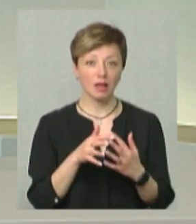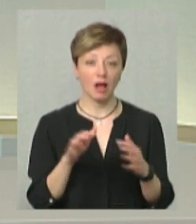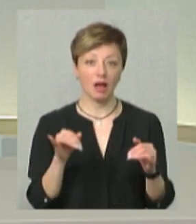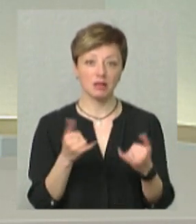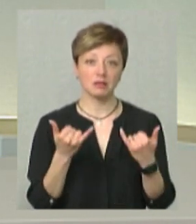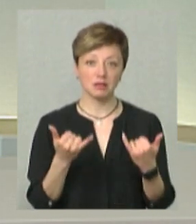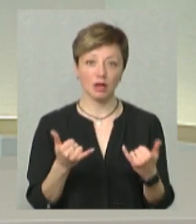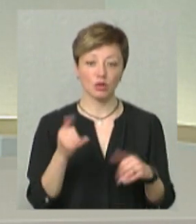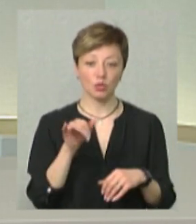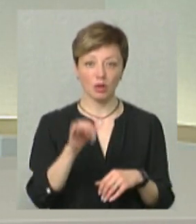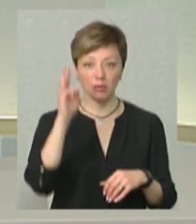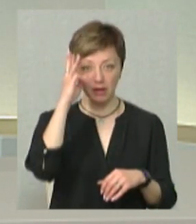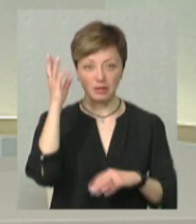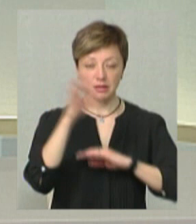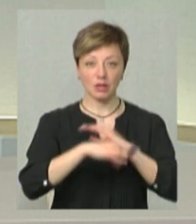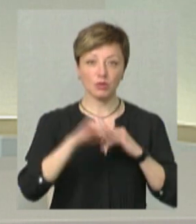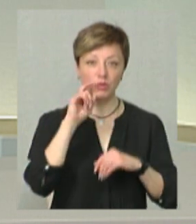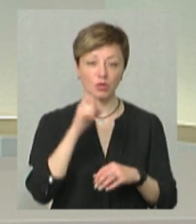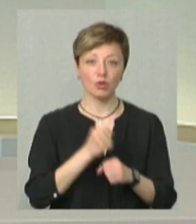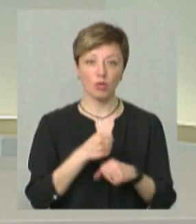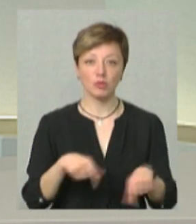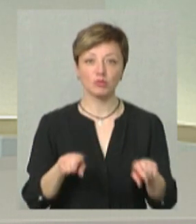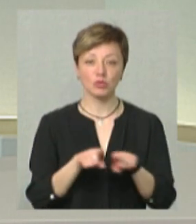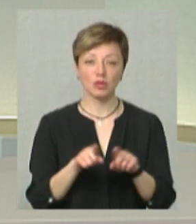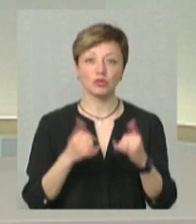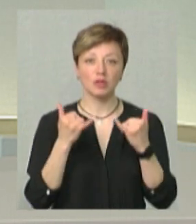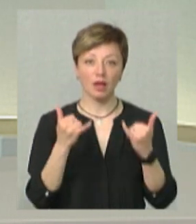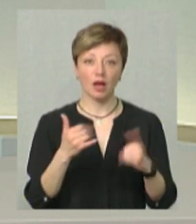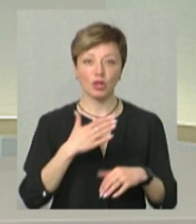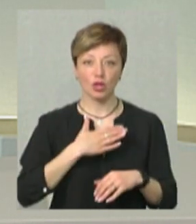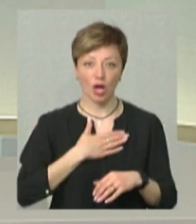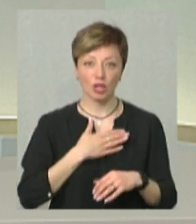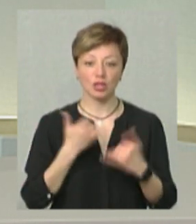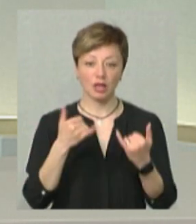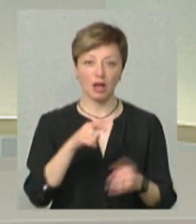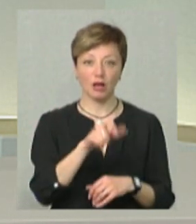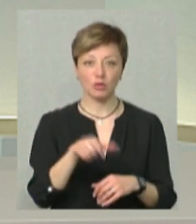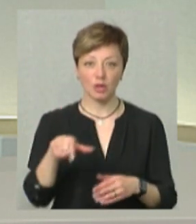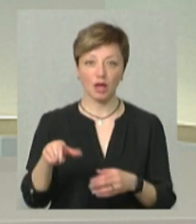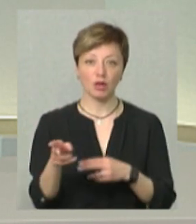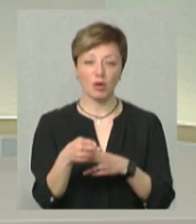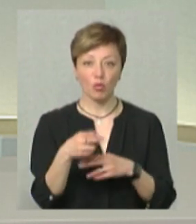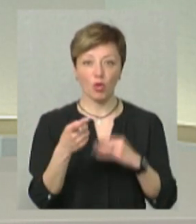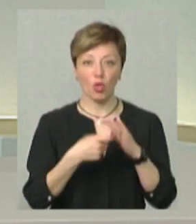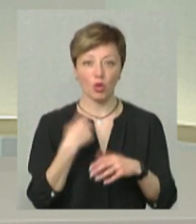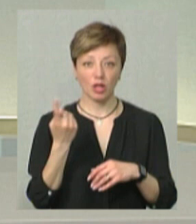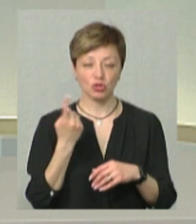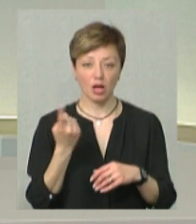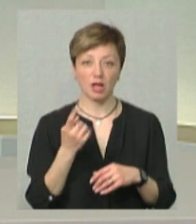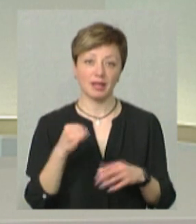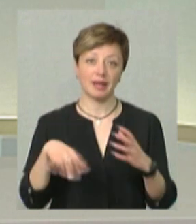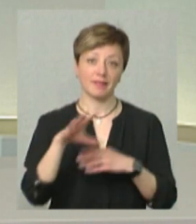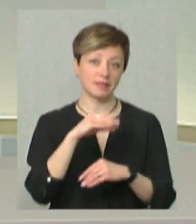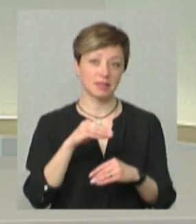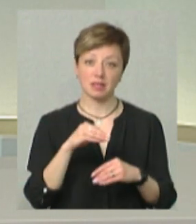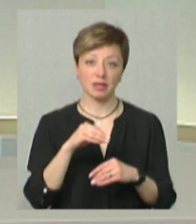ми зараз у Хмельницьку, у Західної України, там робимо щось для наших, для маріупольців, для донечан. Ну і для